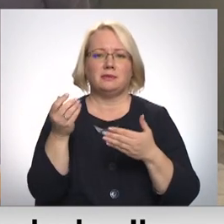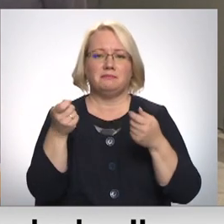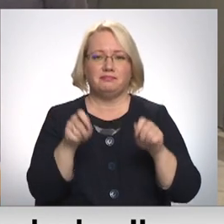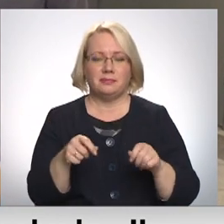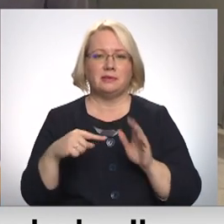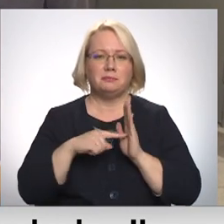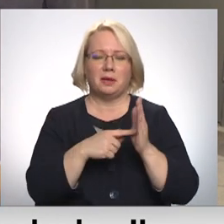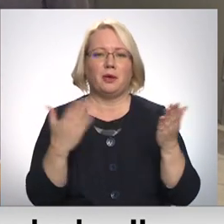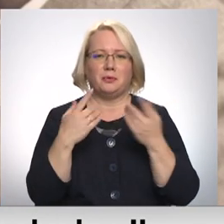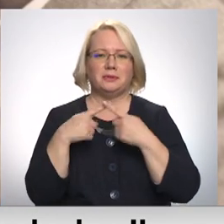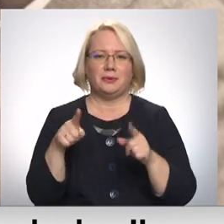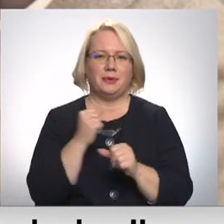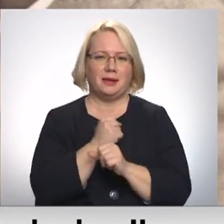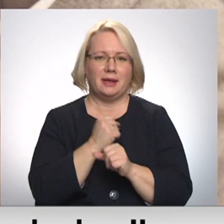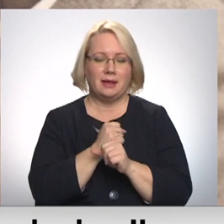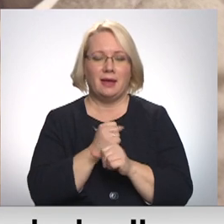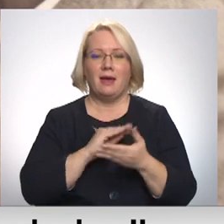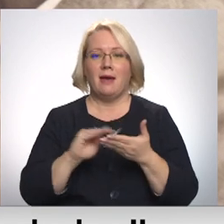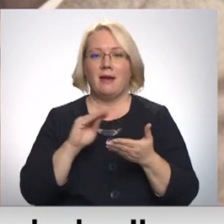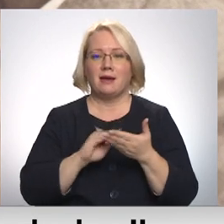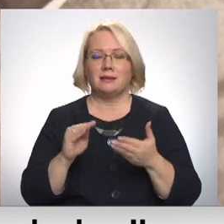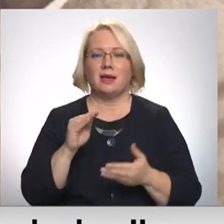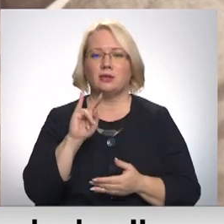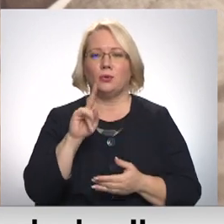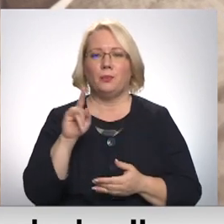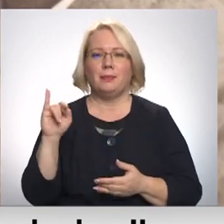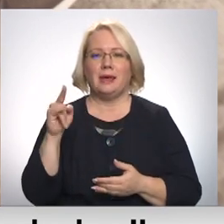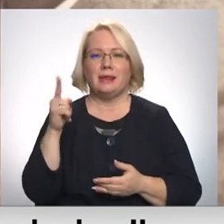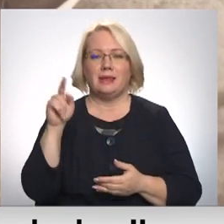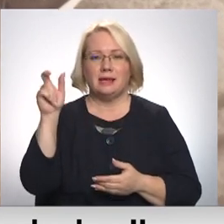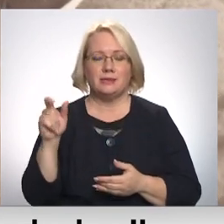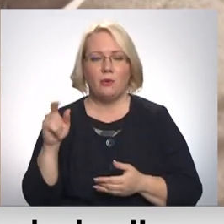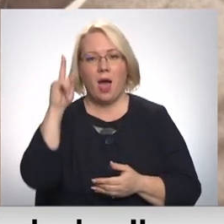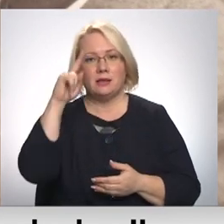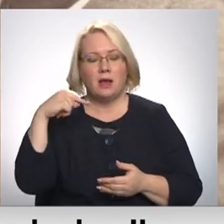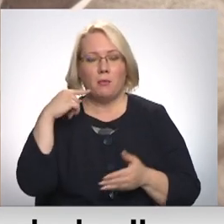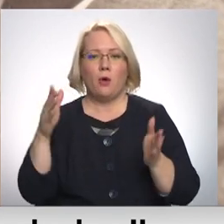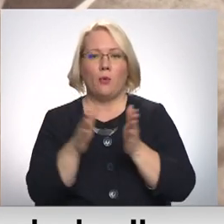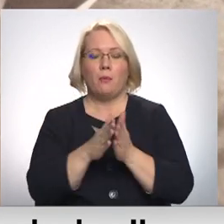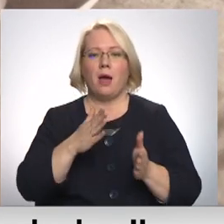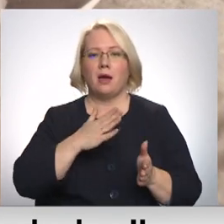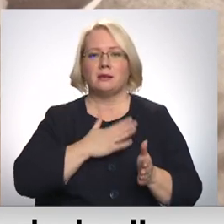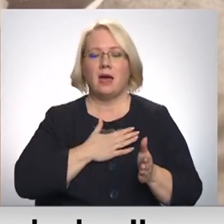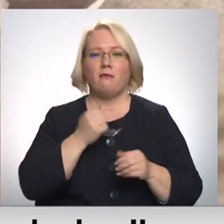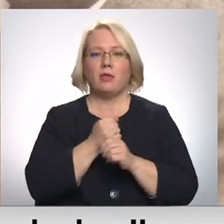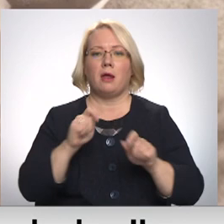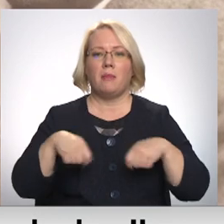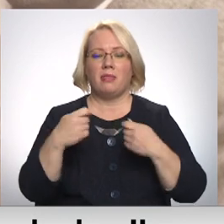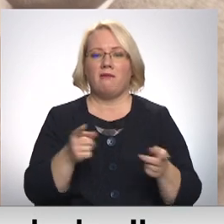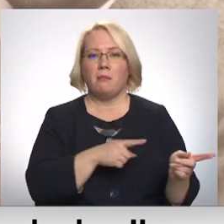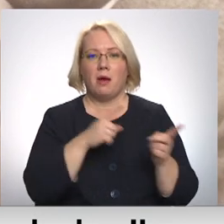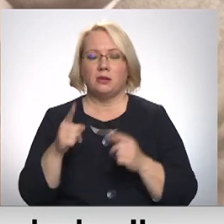piespiežu. Rāksnieks Arnests Birznieks Upīts uz Azerbaidžanu kopā ar savu darba devēju pārcēlies